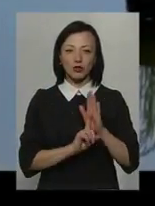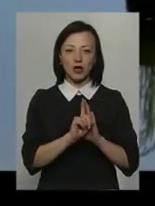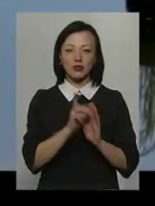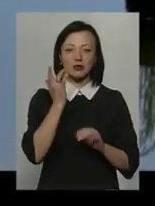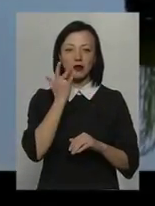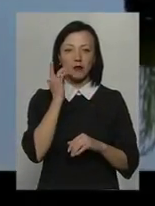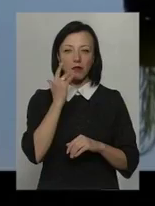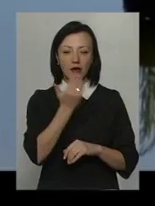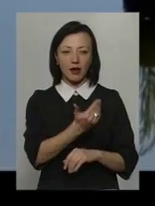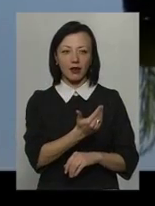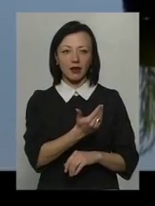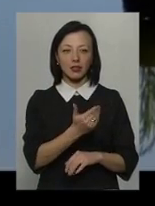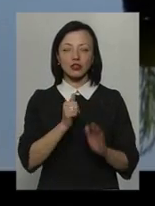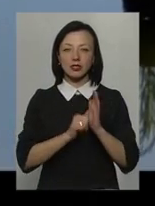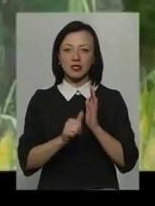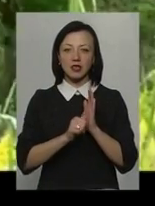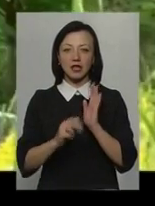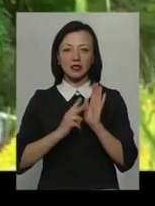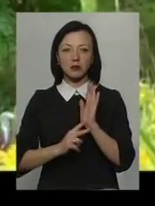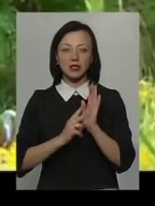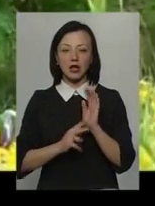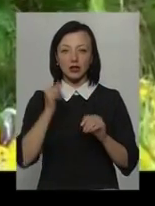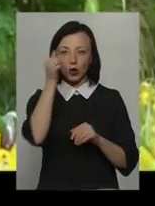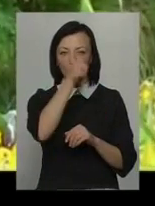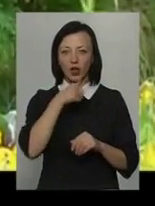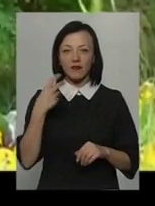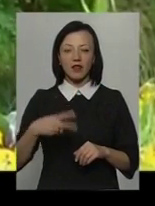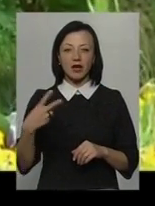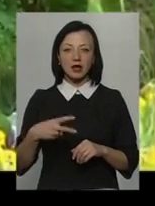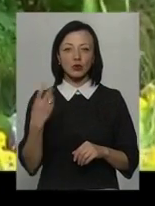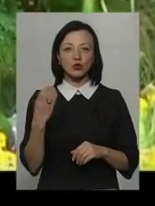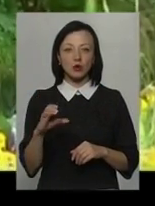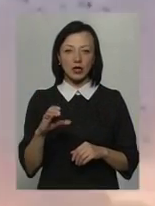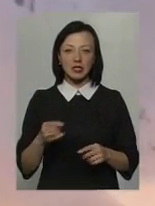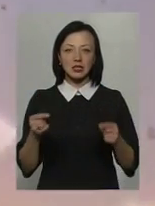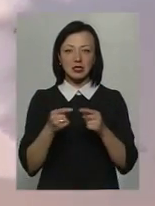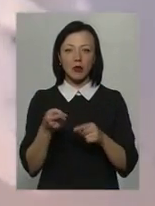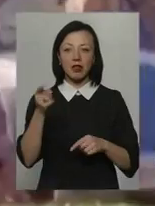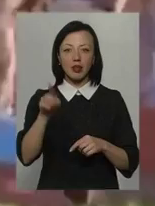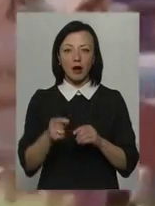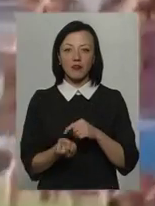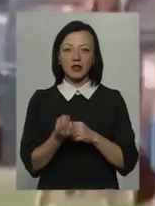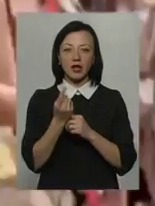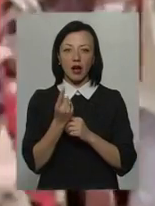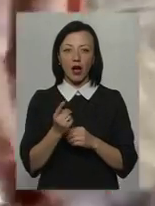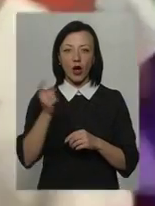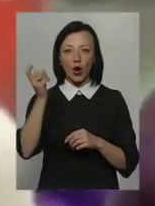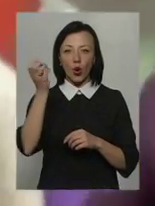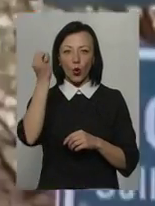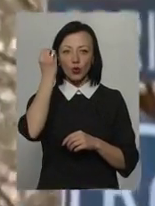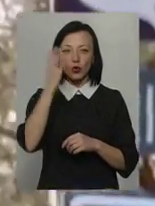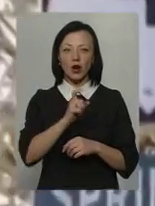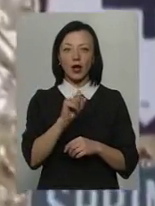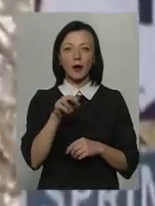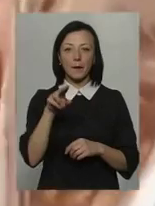Сполучених Штатів Америки 60-70-х років ХХ століття. Саме там виникає субкультура хіппі, що